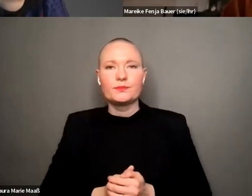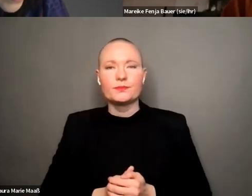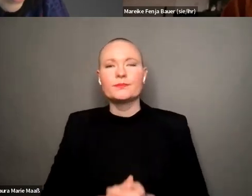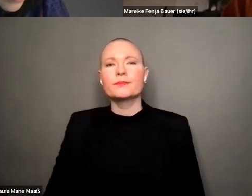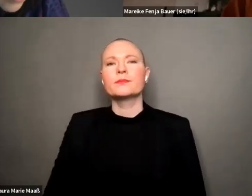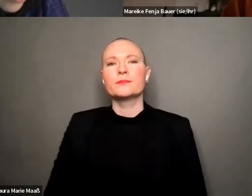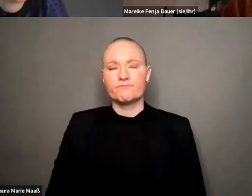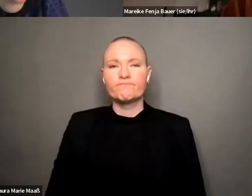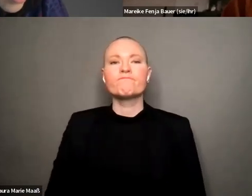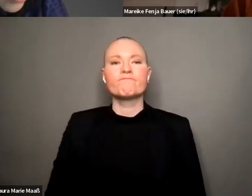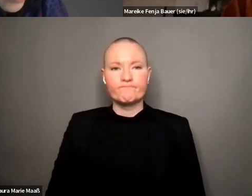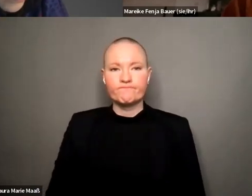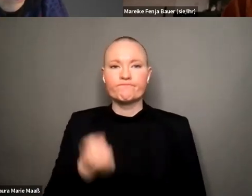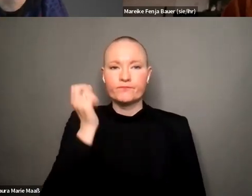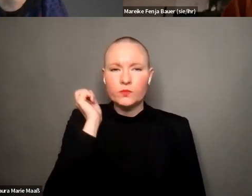genau